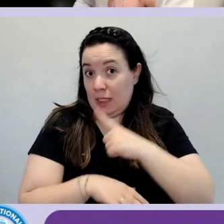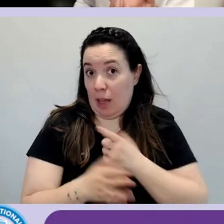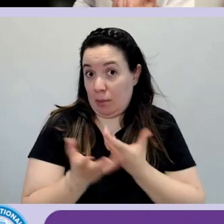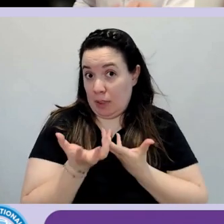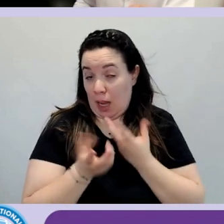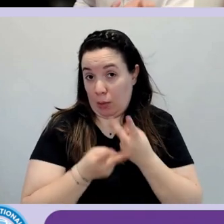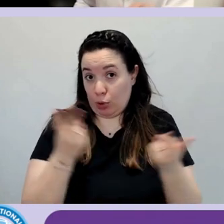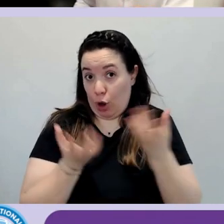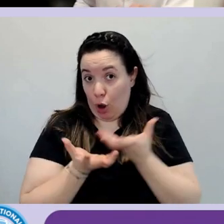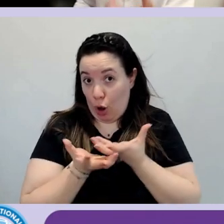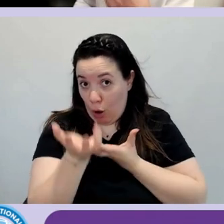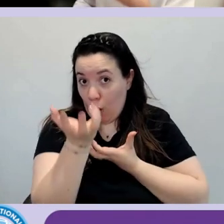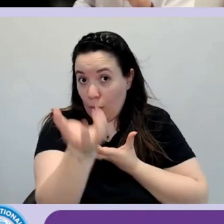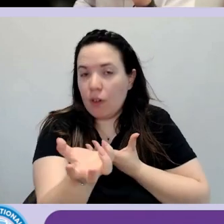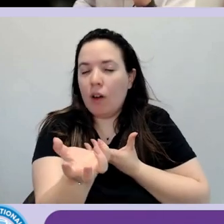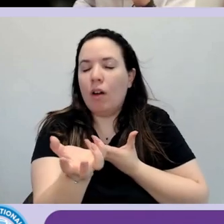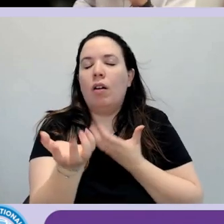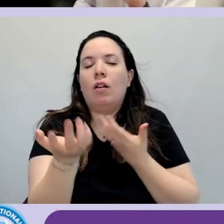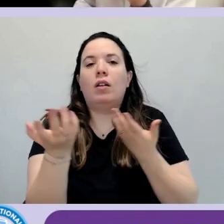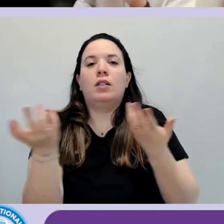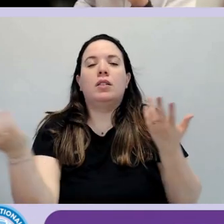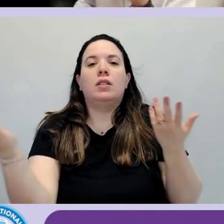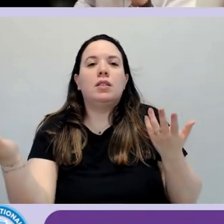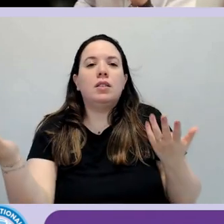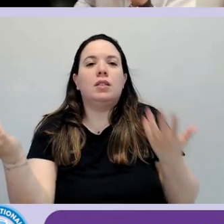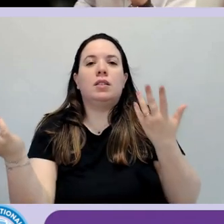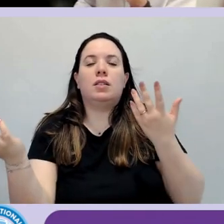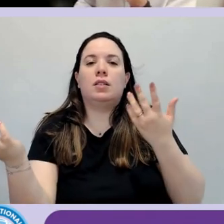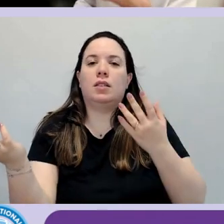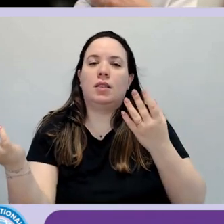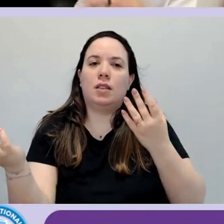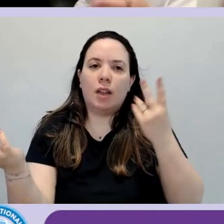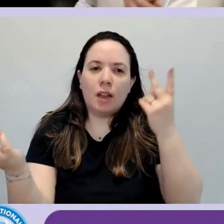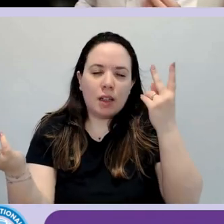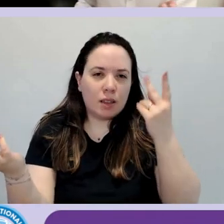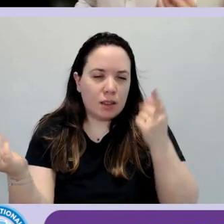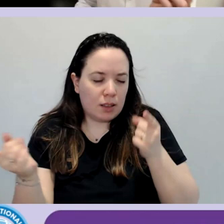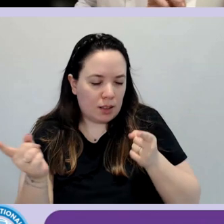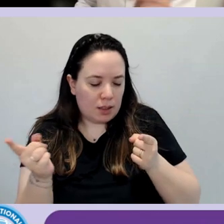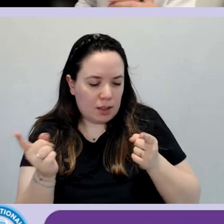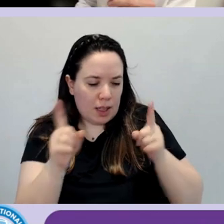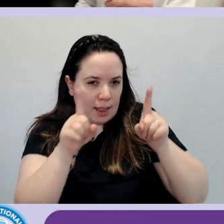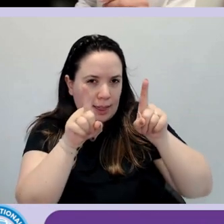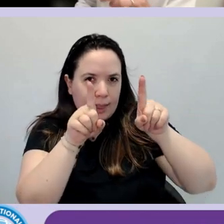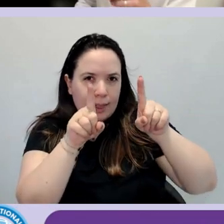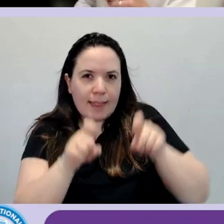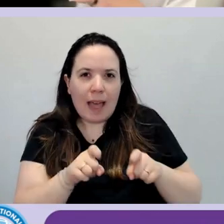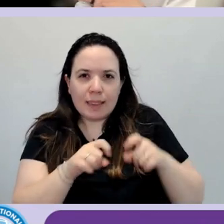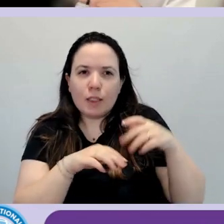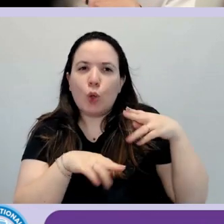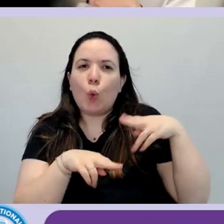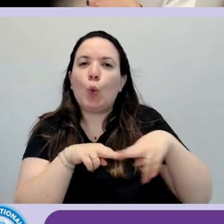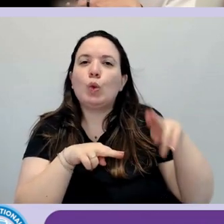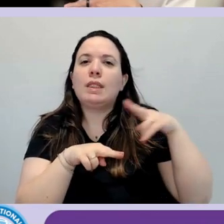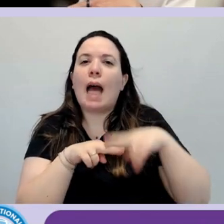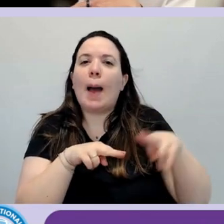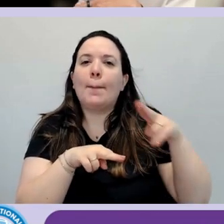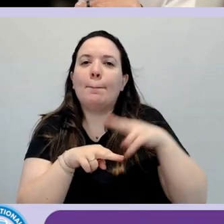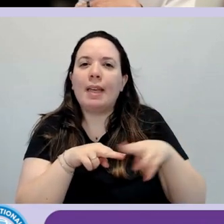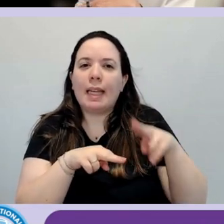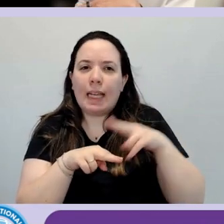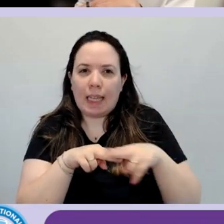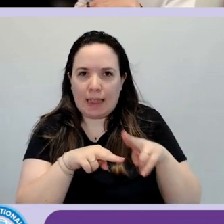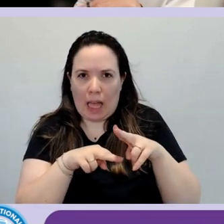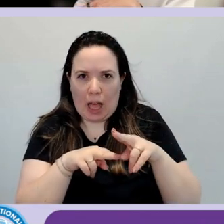Mentre sempre di più a me chiedono di fare test d'usabilità con persone con